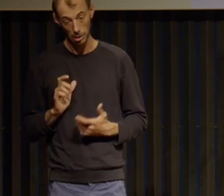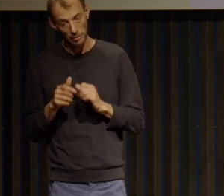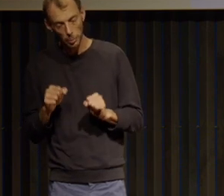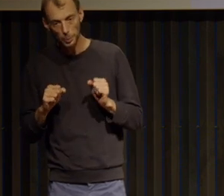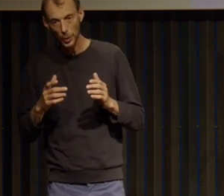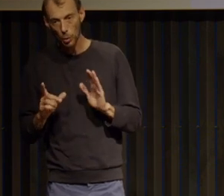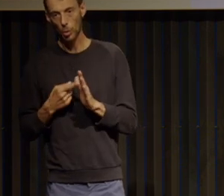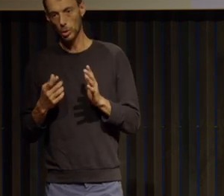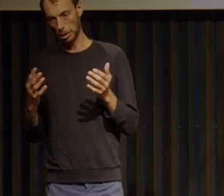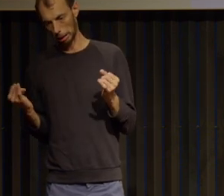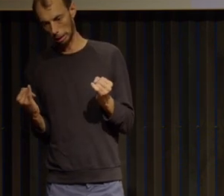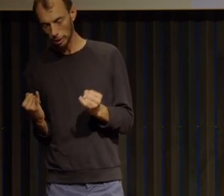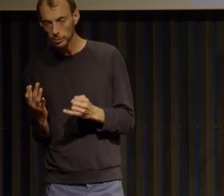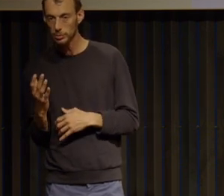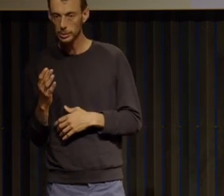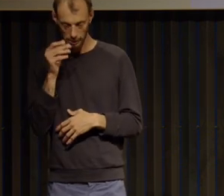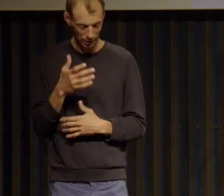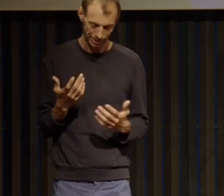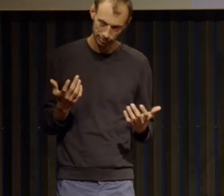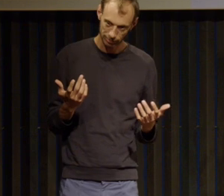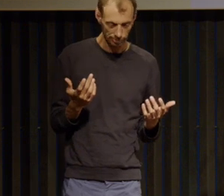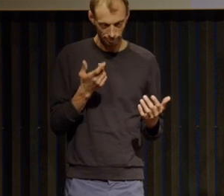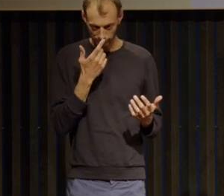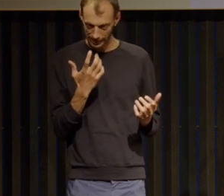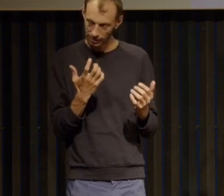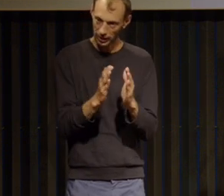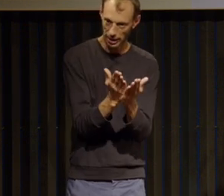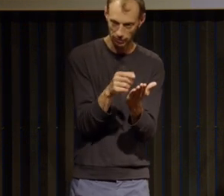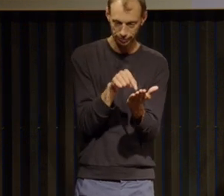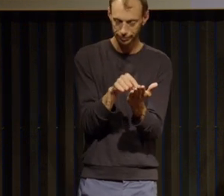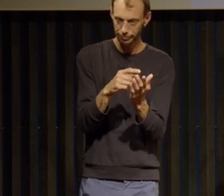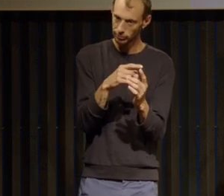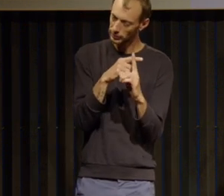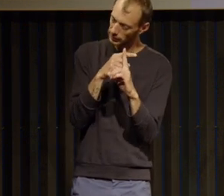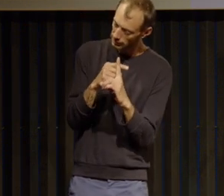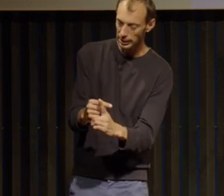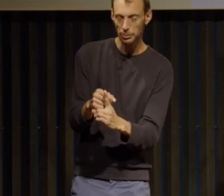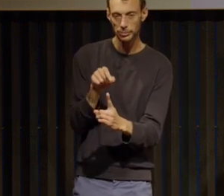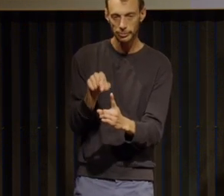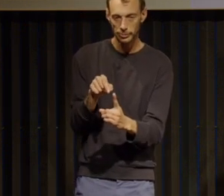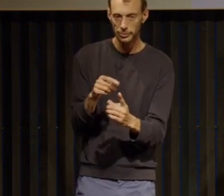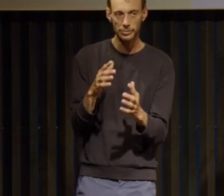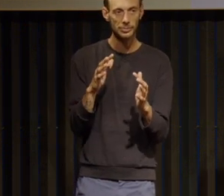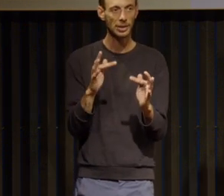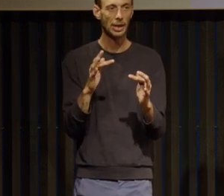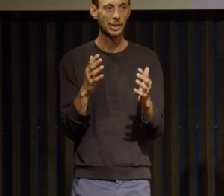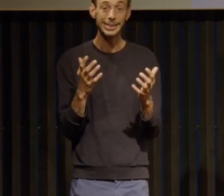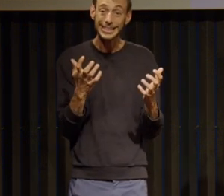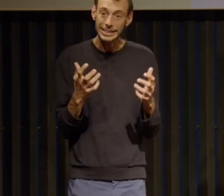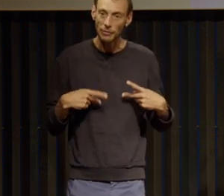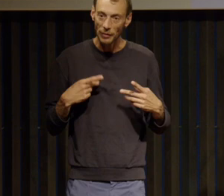sur le passage à l'action et sur la puissance on va dire de l'envie de vivre pour s'appuyer sur ça